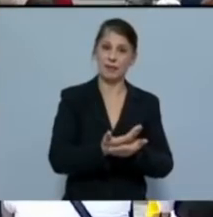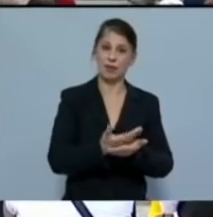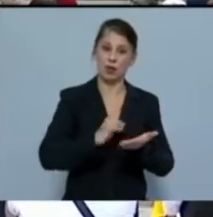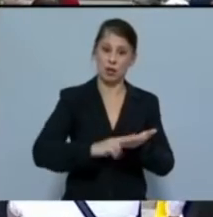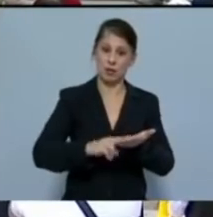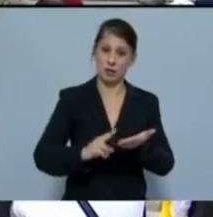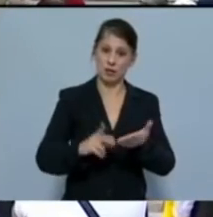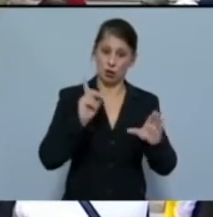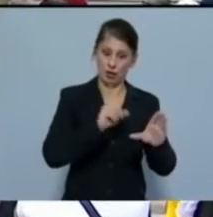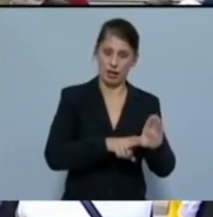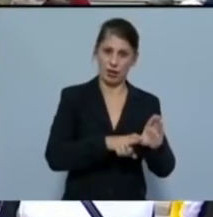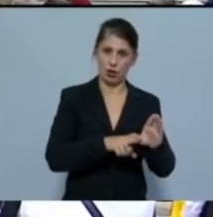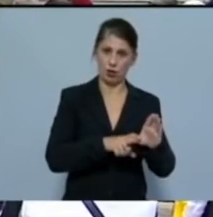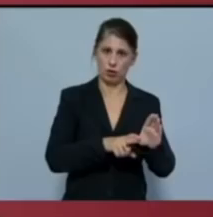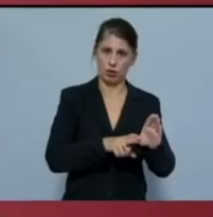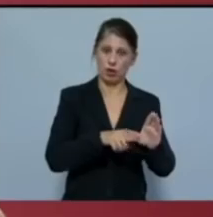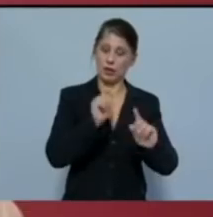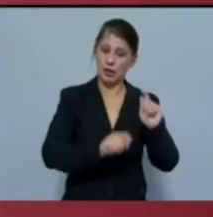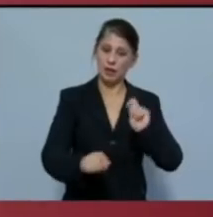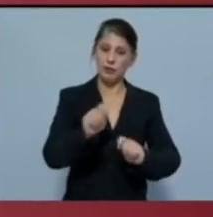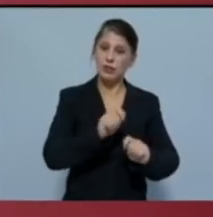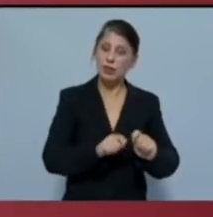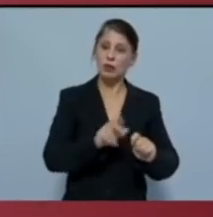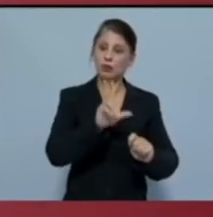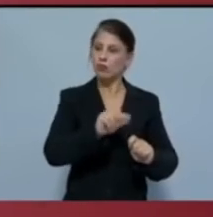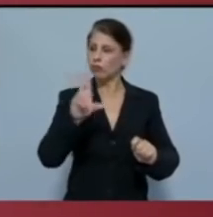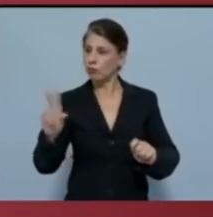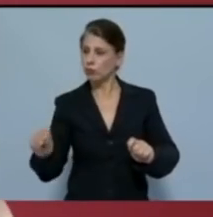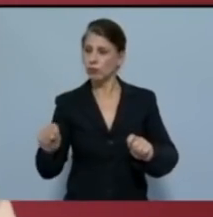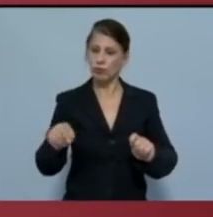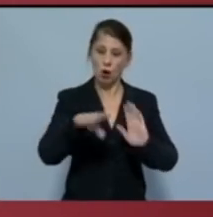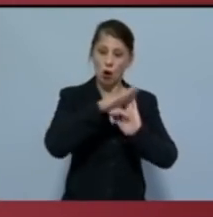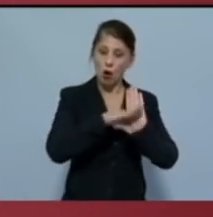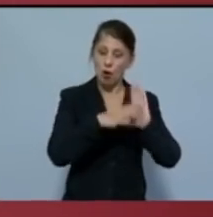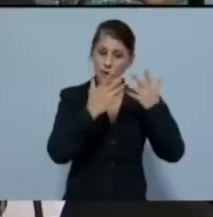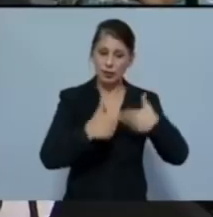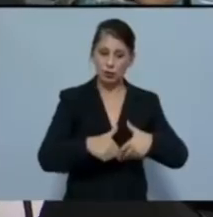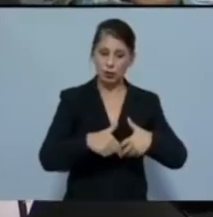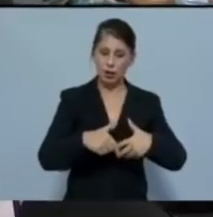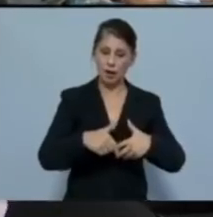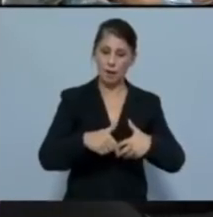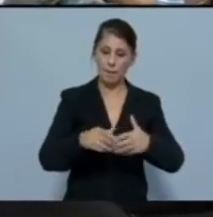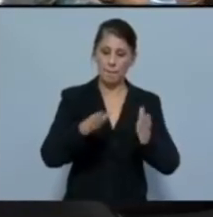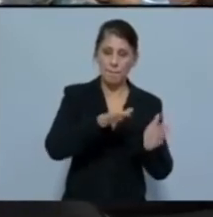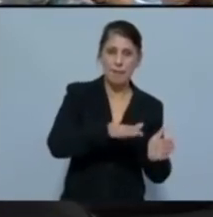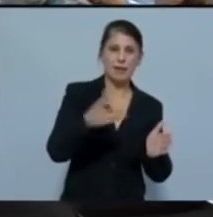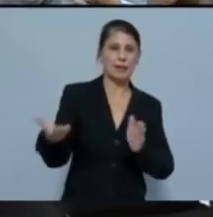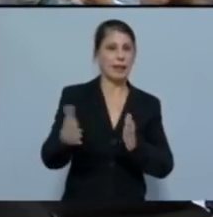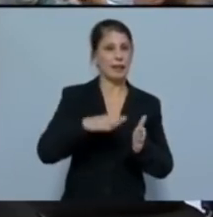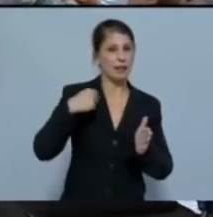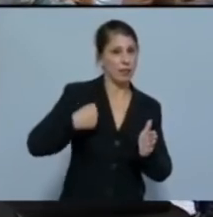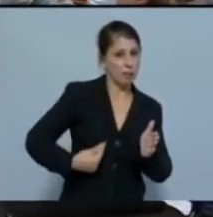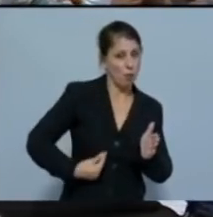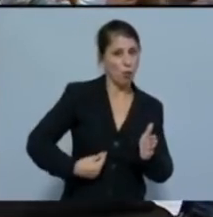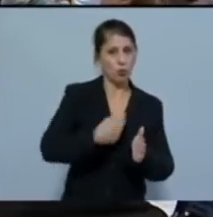ασφαλιστικών εταιριών για να διαμορφωθούν παρόμοιοι όροι λειτουργίας μεταξύ δημόσιων νοσοκομείων και